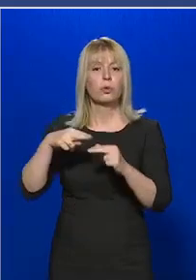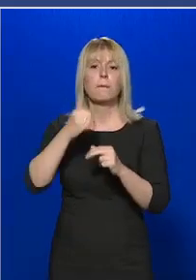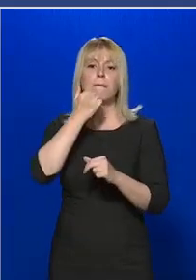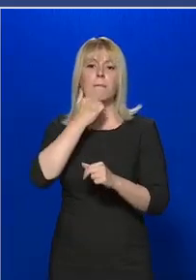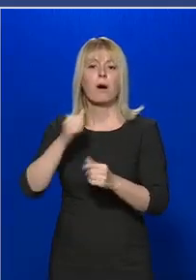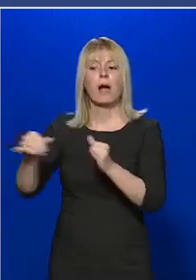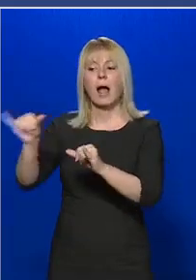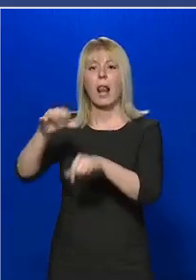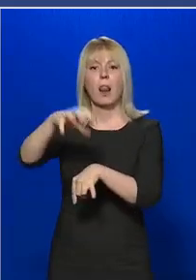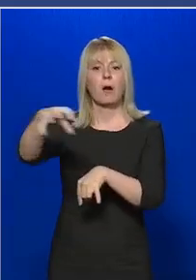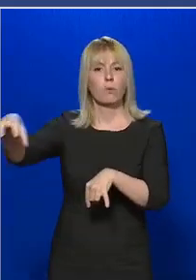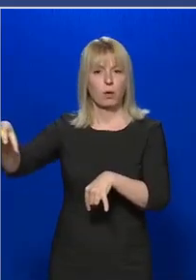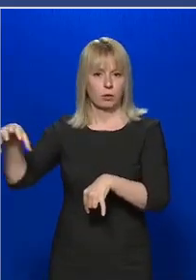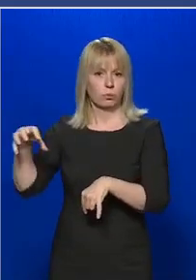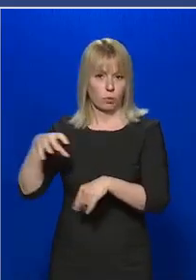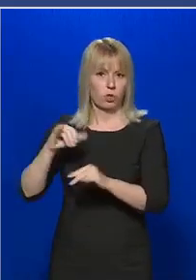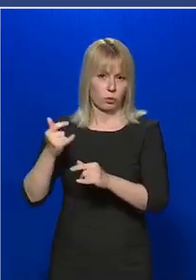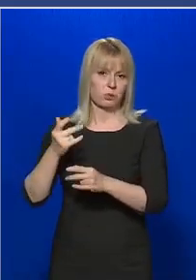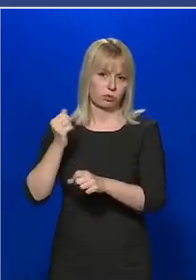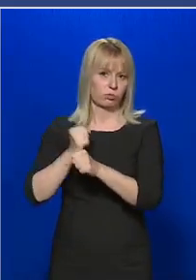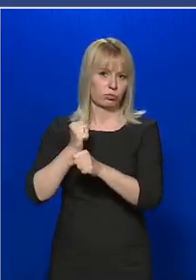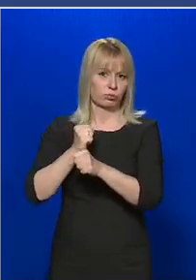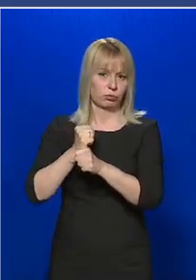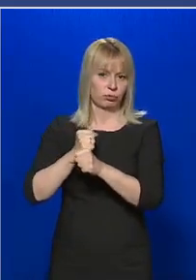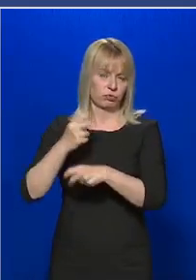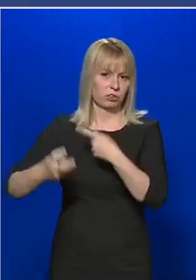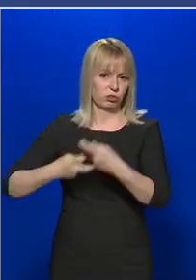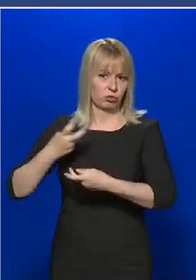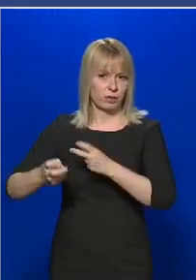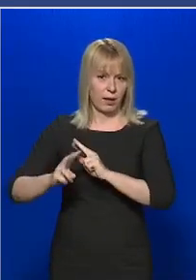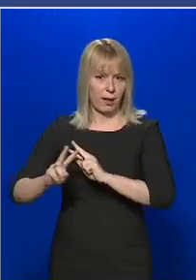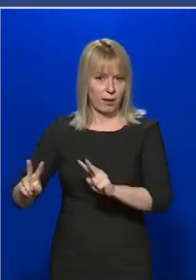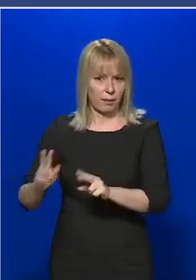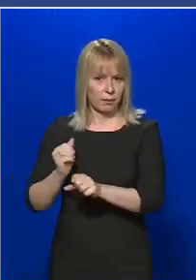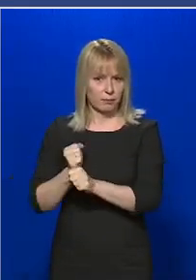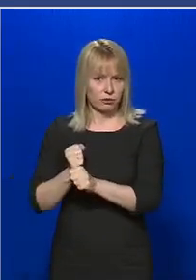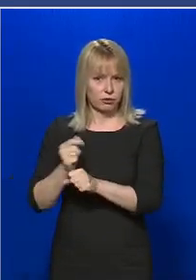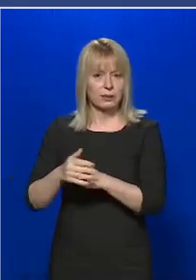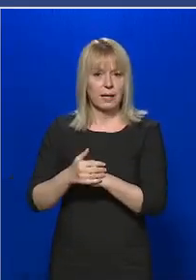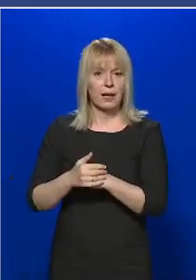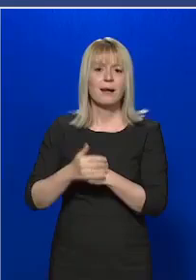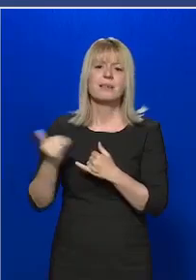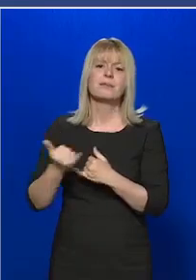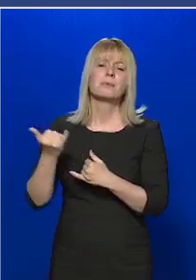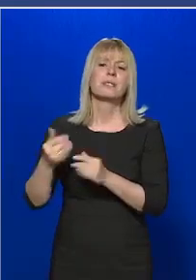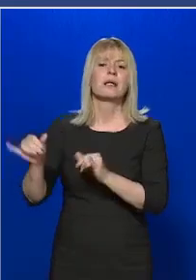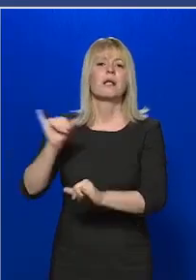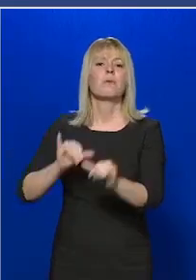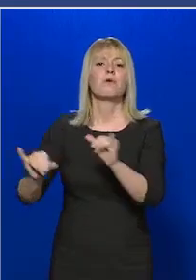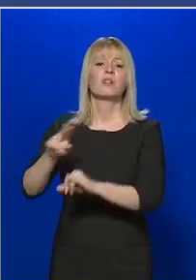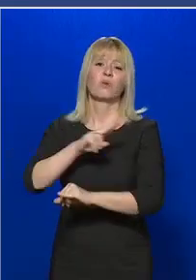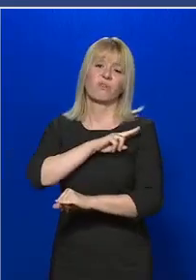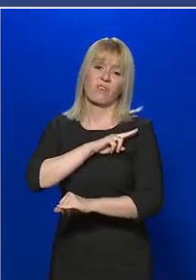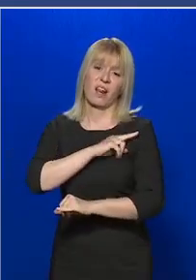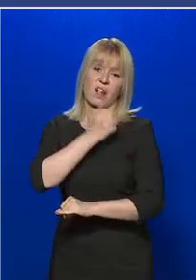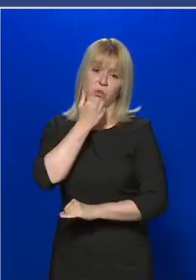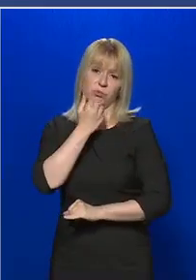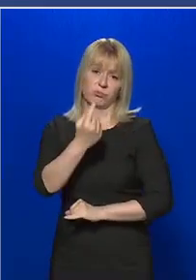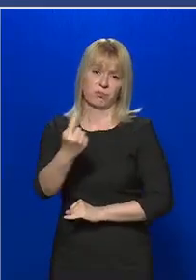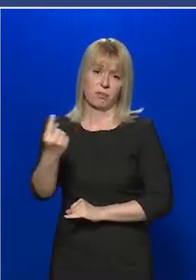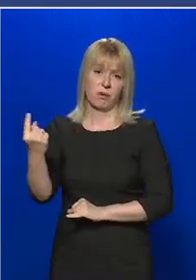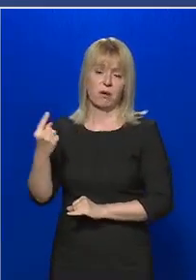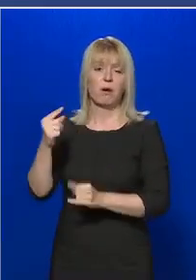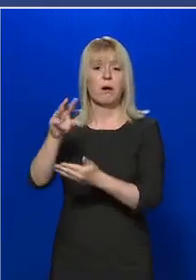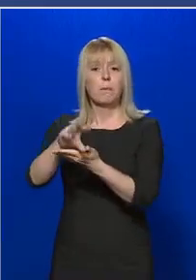magánlaboratórium is végez vizsgálatokat. Ez mindig a laboratórium felelőssége, tehát a